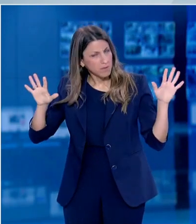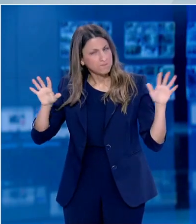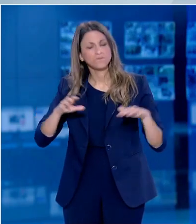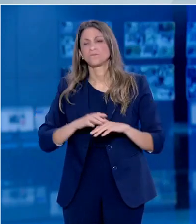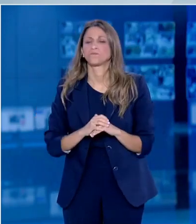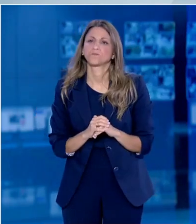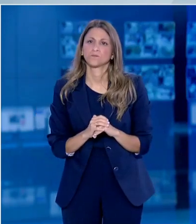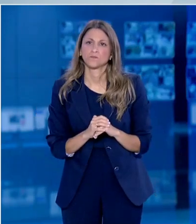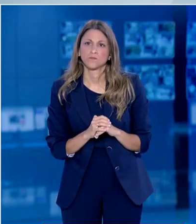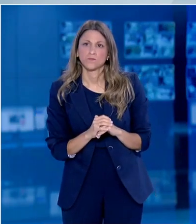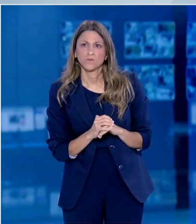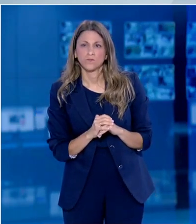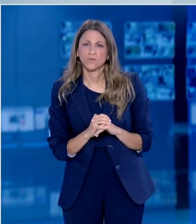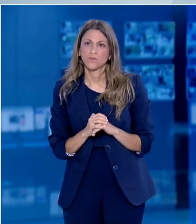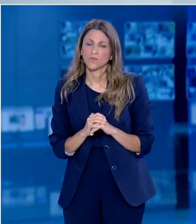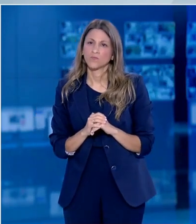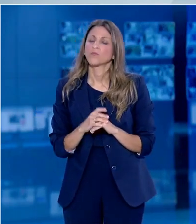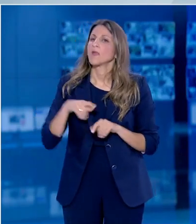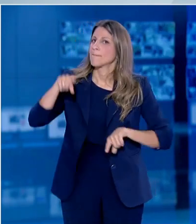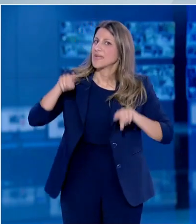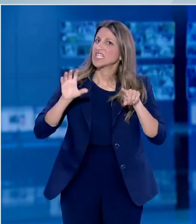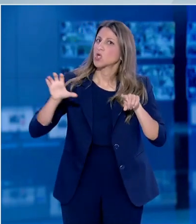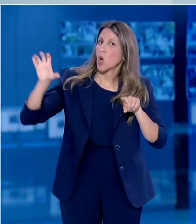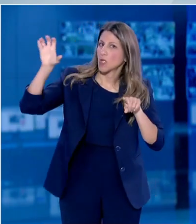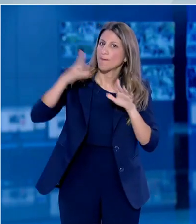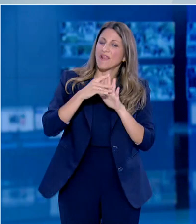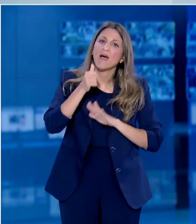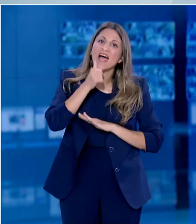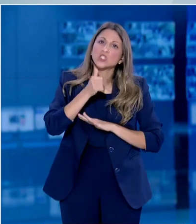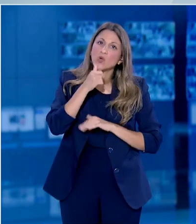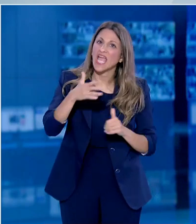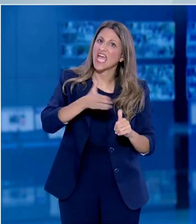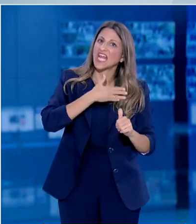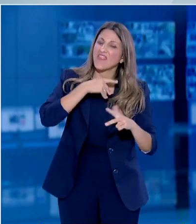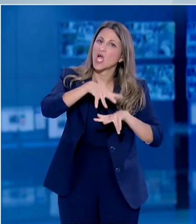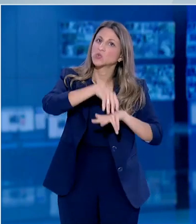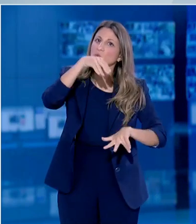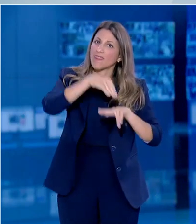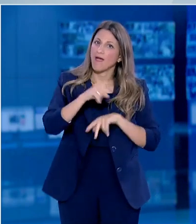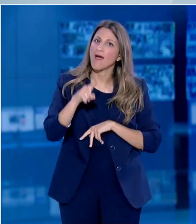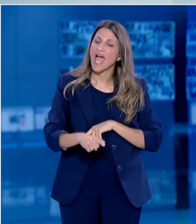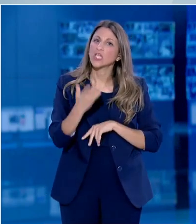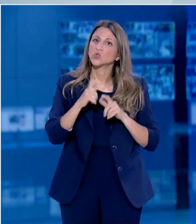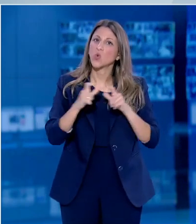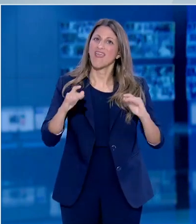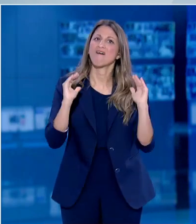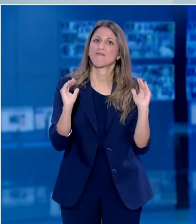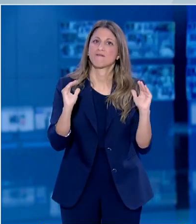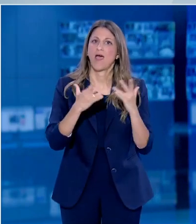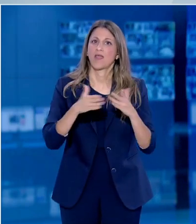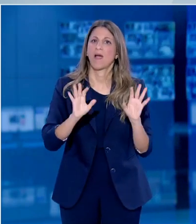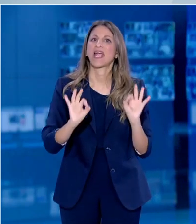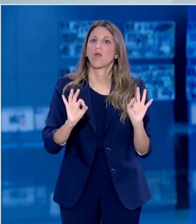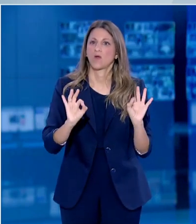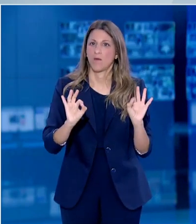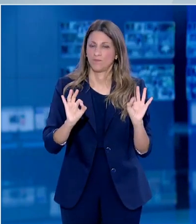του εξωτερικού εκτός της Ευρωπαϊκής Ένωσης ενώ σε κάποιες χώρες όπως η Εστονία, η Ισλανδία και η Σουηδία τα σχολεία δεν έκλεισαν ποτέ. Στη Δανία,